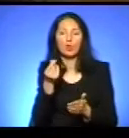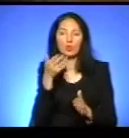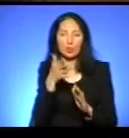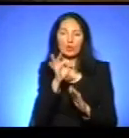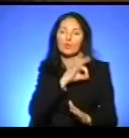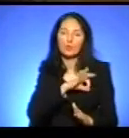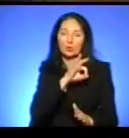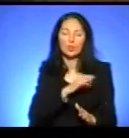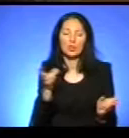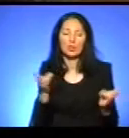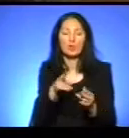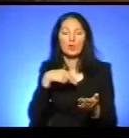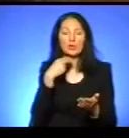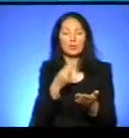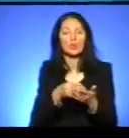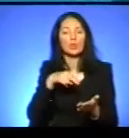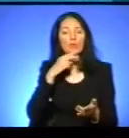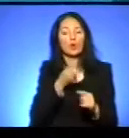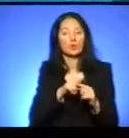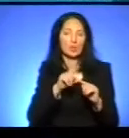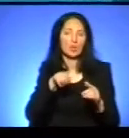разом з цим треба звертати увагу і на цей напрямок.